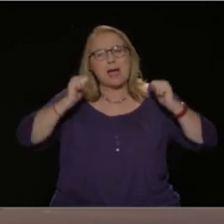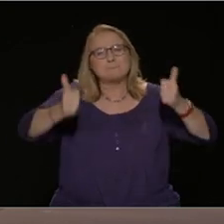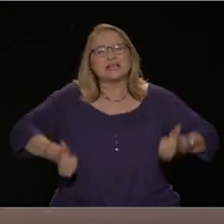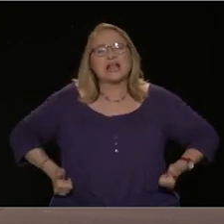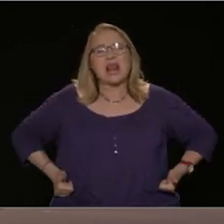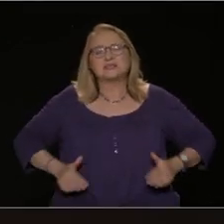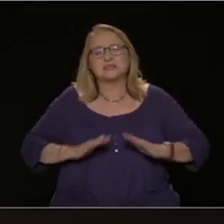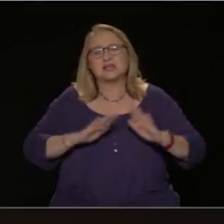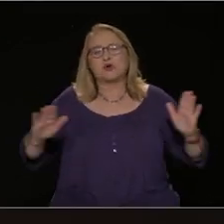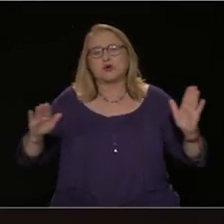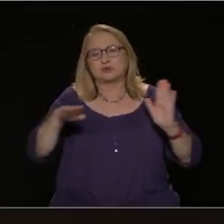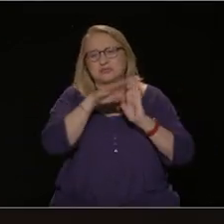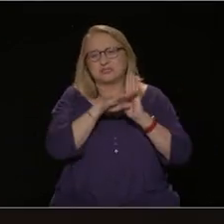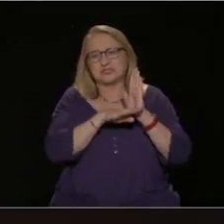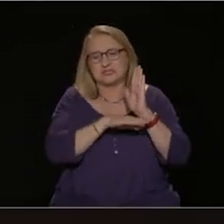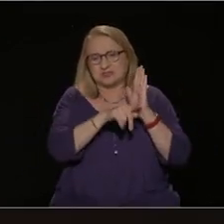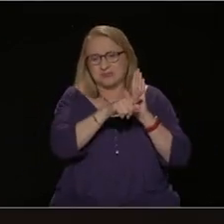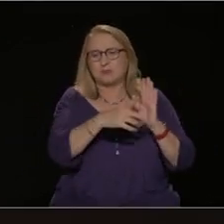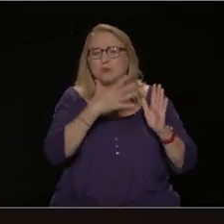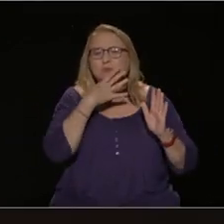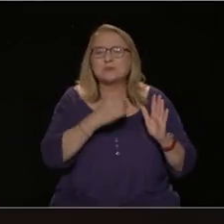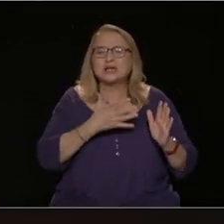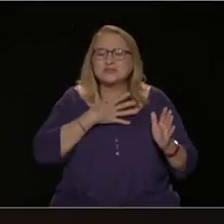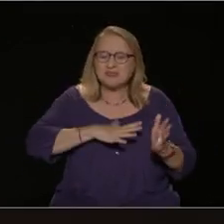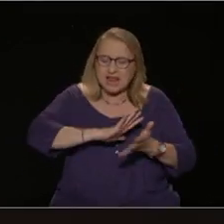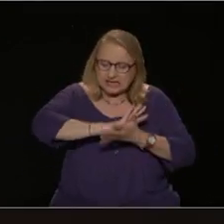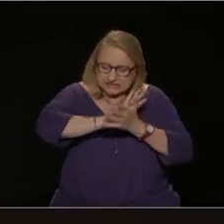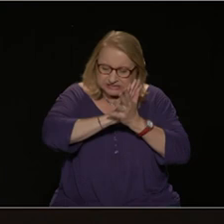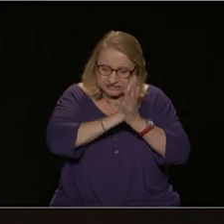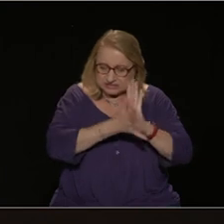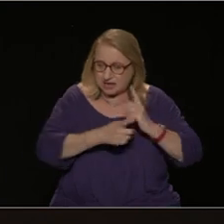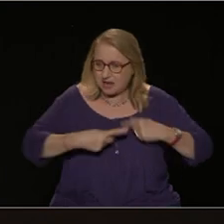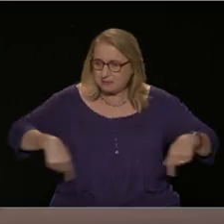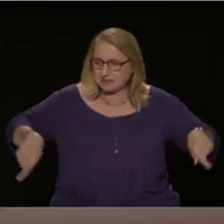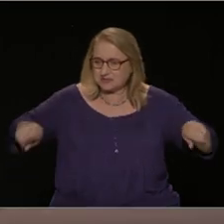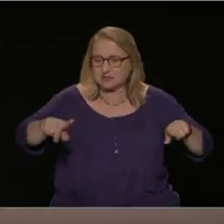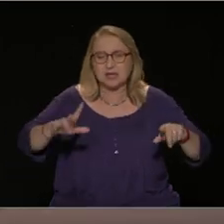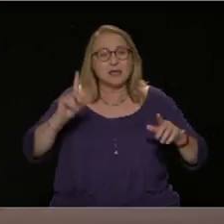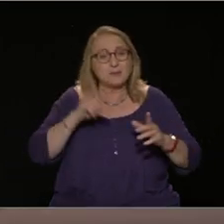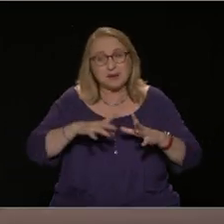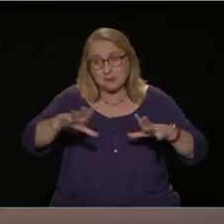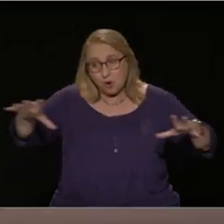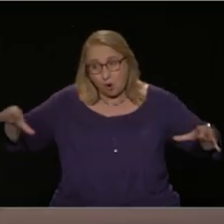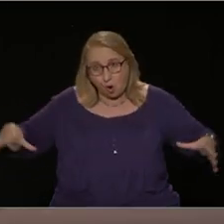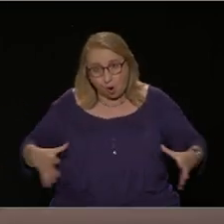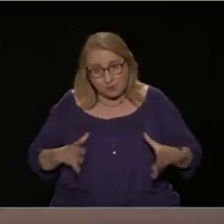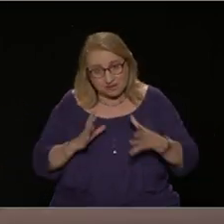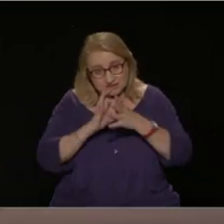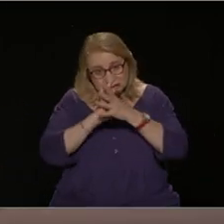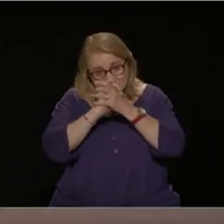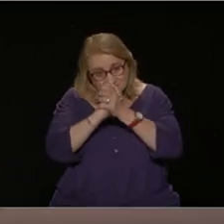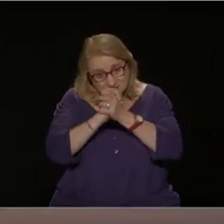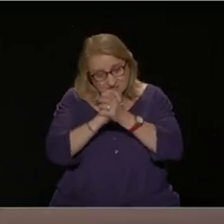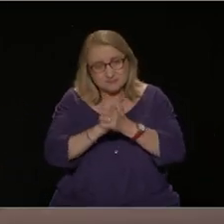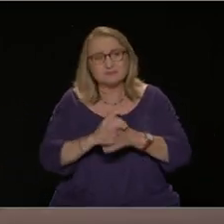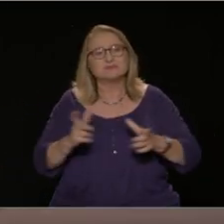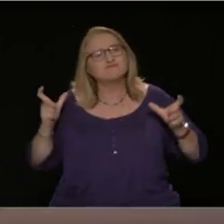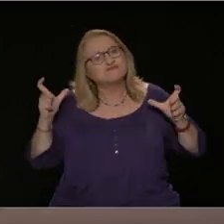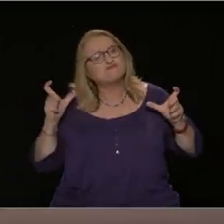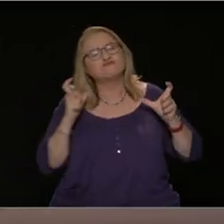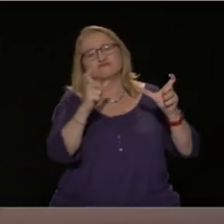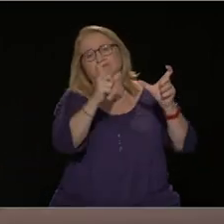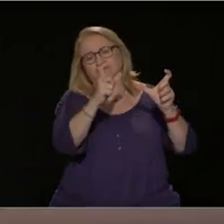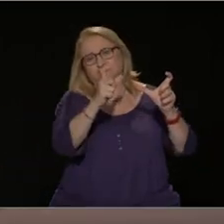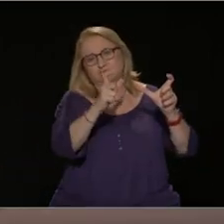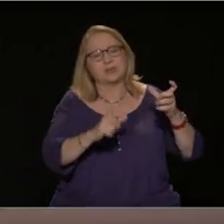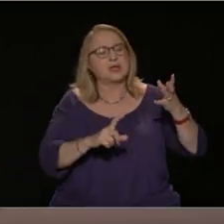υποχώρηση και δεν μπορούμε να το νικήσουμε αν δεν ανασυντάξουμε τις γραμμές μας. Το τέταρτο, αν θέλετε, και τελευταίο